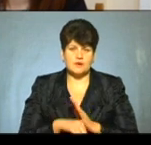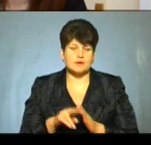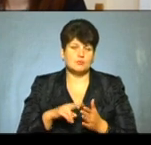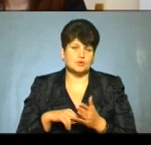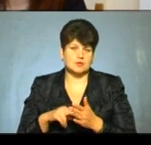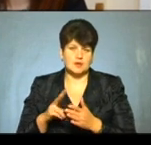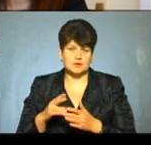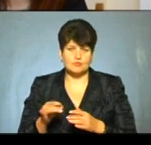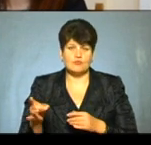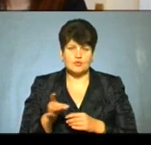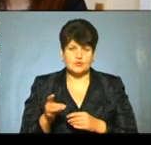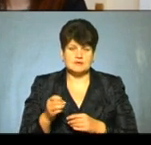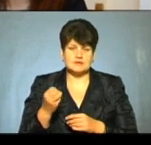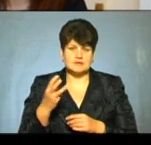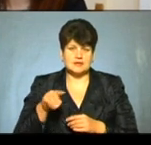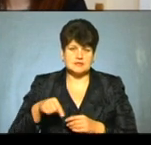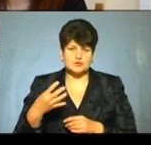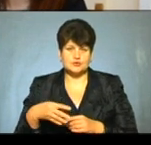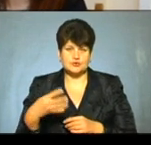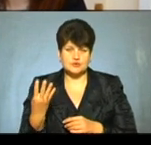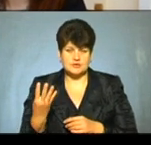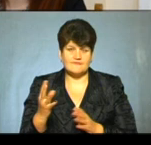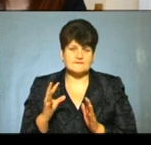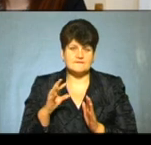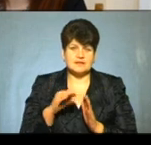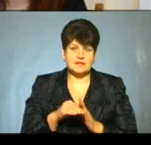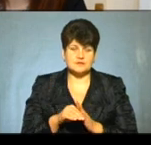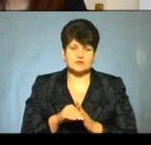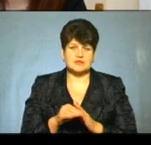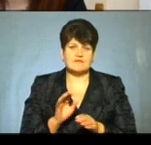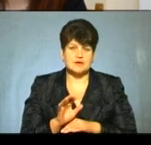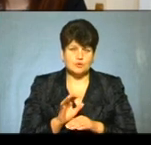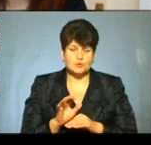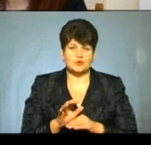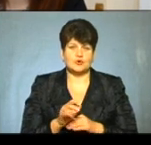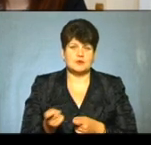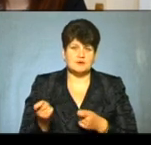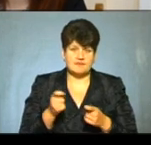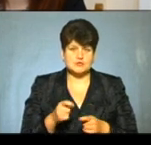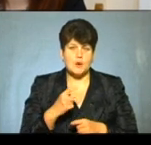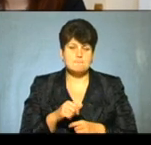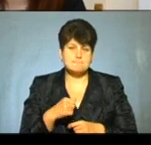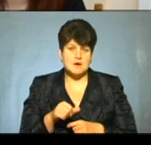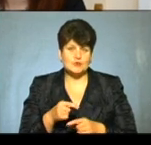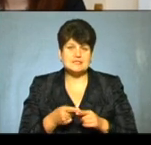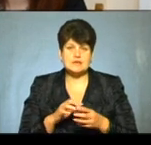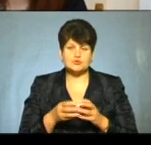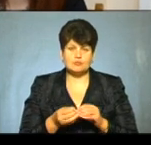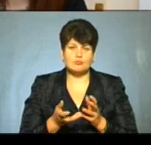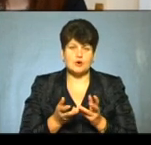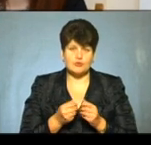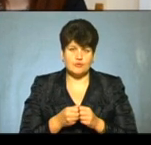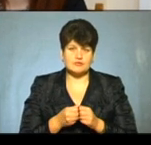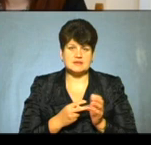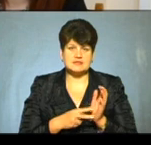податку в розмірі 13-44 від рахуваного пального та виробного в Україні пального. Ця сума пророкована на